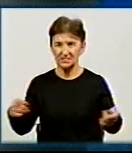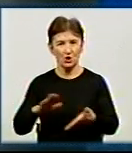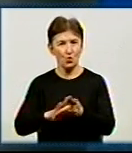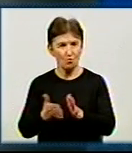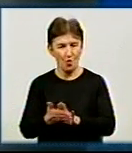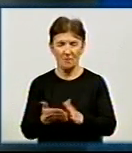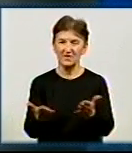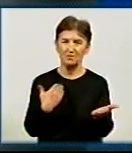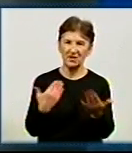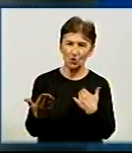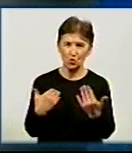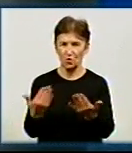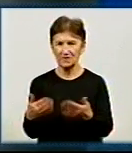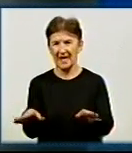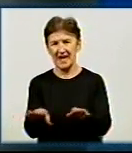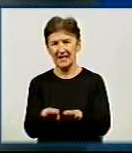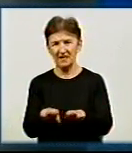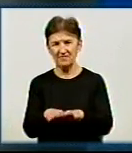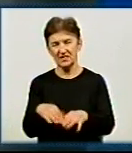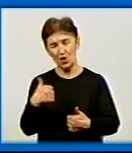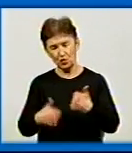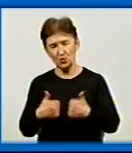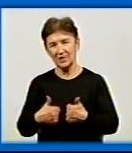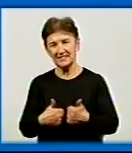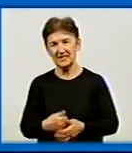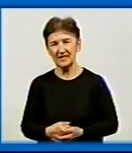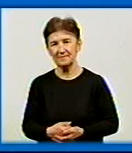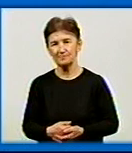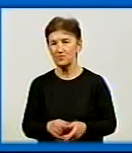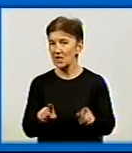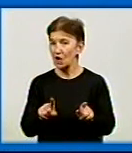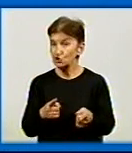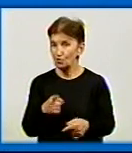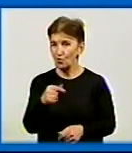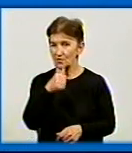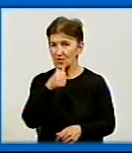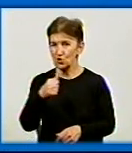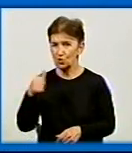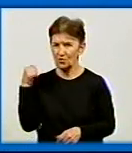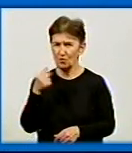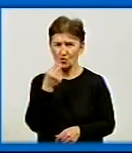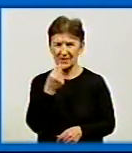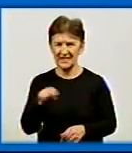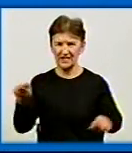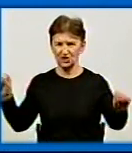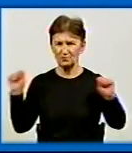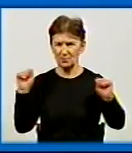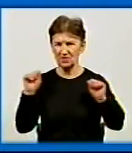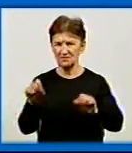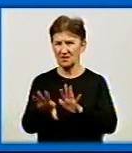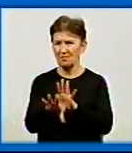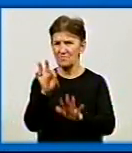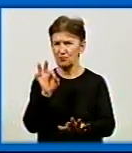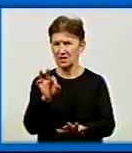підходи, різний рівень конкуренції. Чому тоді, минулого року, найкращим спортсменом області визначили